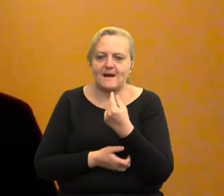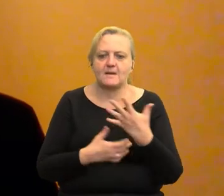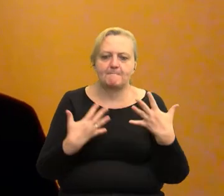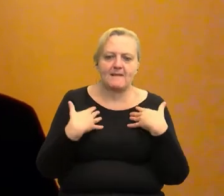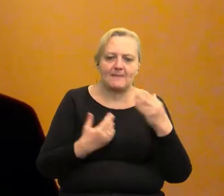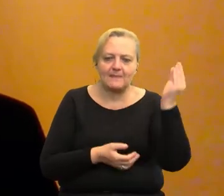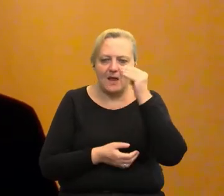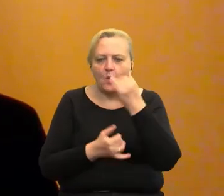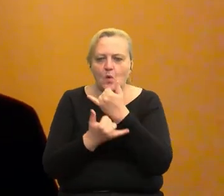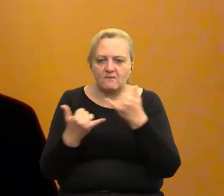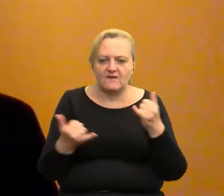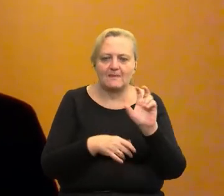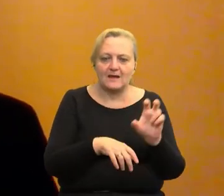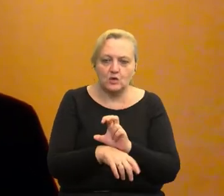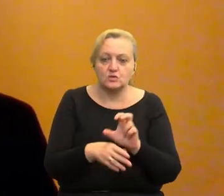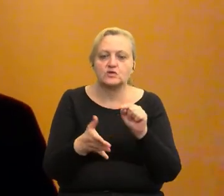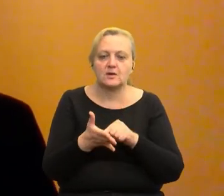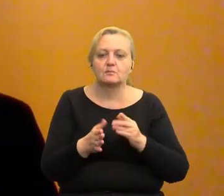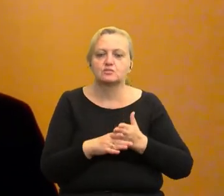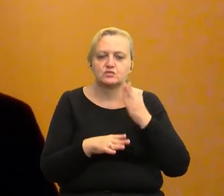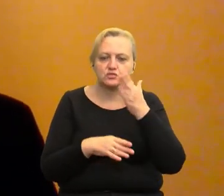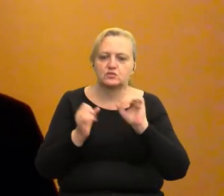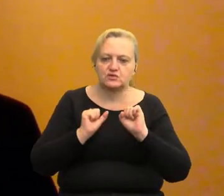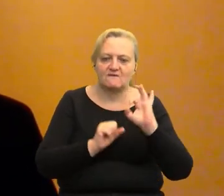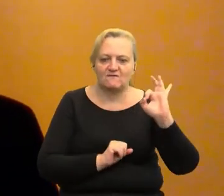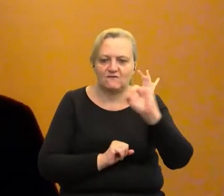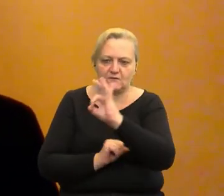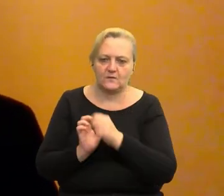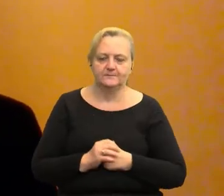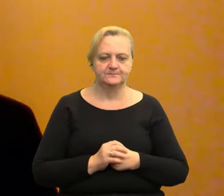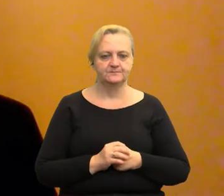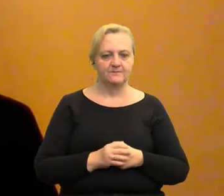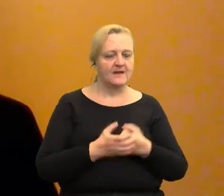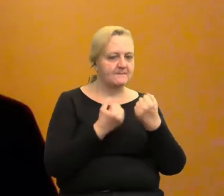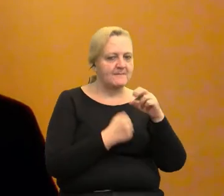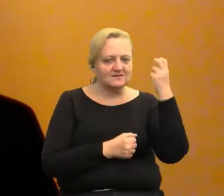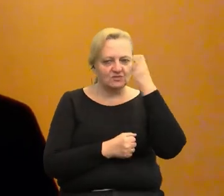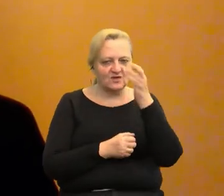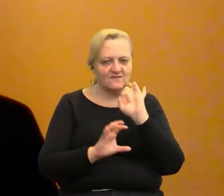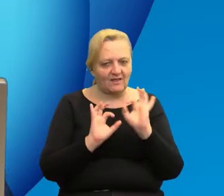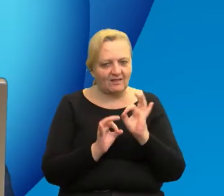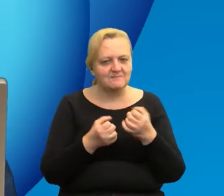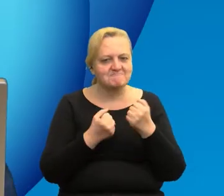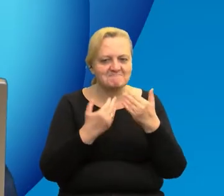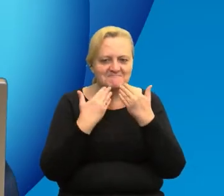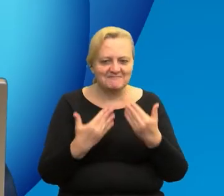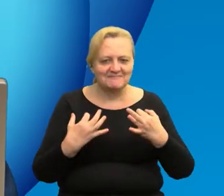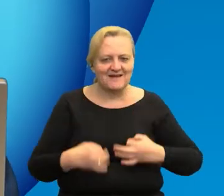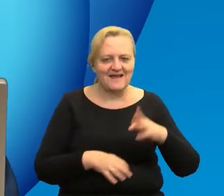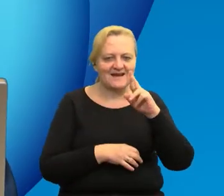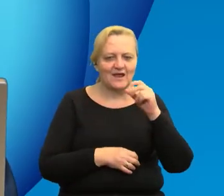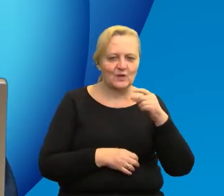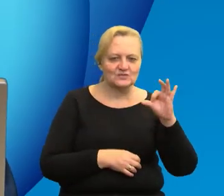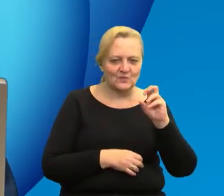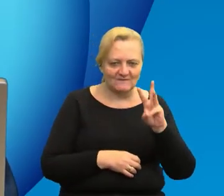naukowych i technologicznych w ich przyszłych działaniach. Bardzo ciekawe informacje. Bardzo dziękujemy Panie Radosławie.